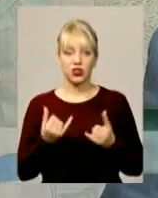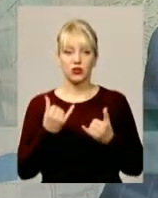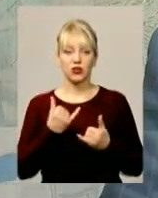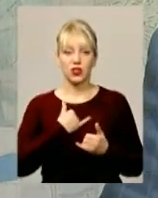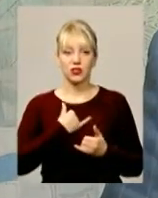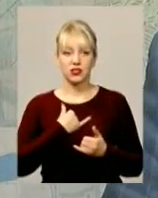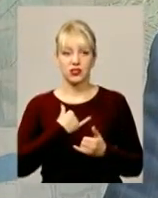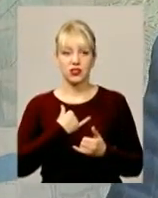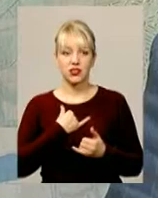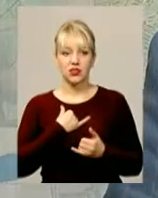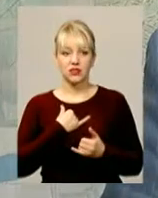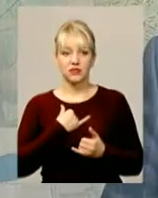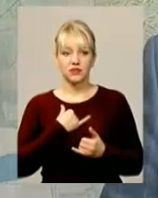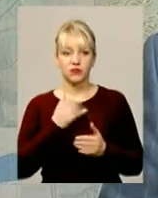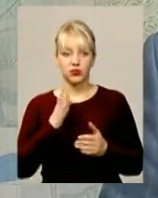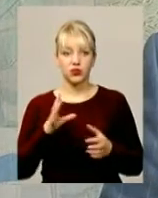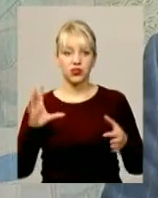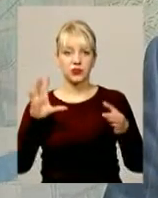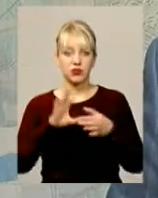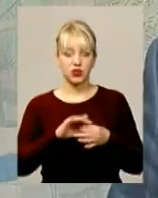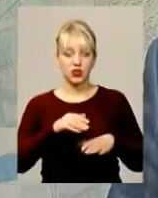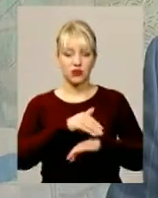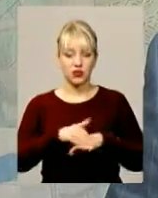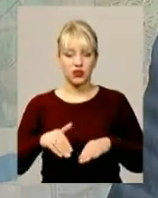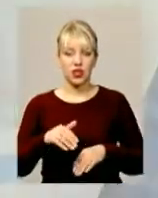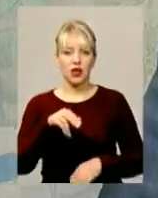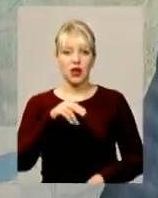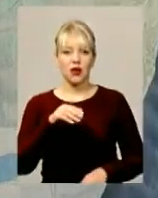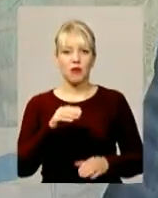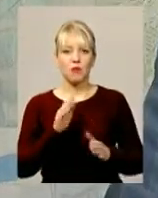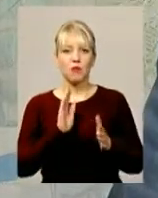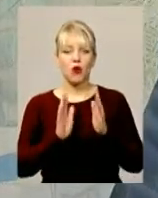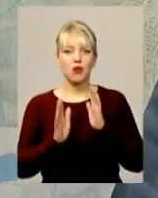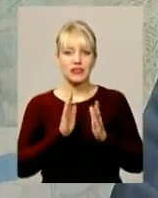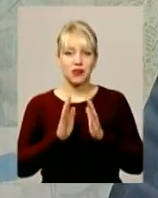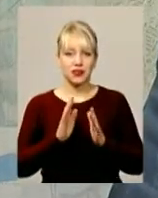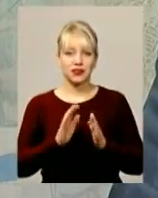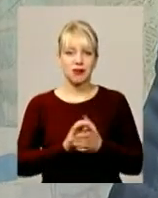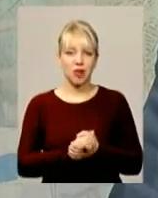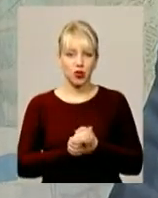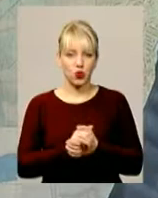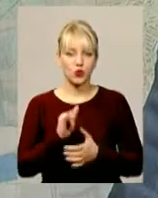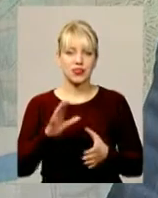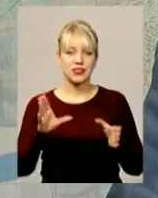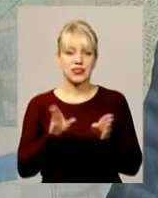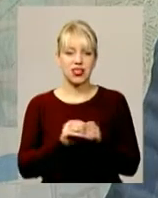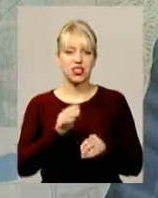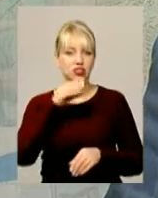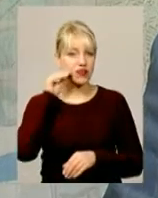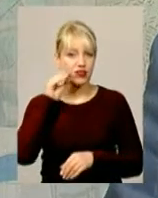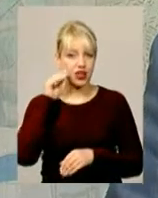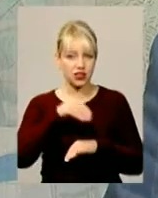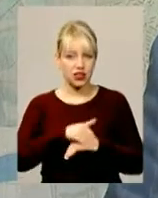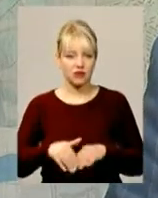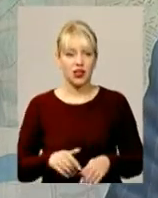буде сполучати вулицю проспект Мира з вулицю Шевченка. Також були внесені зміни в автобусний маршрут